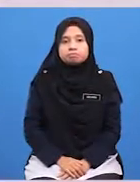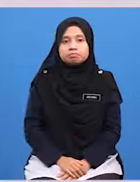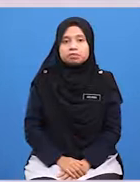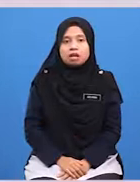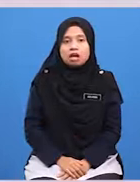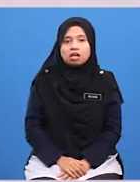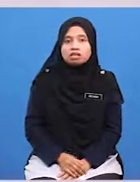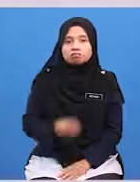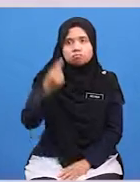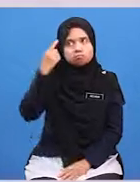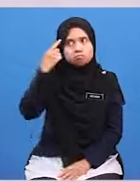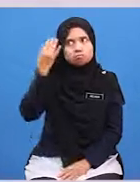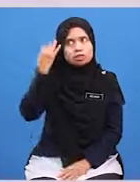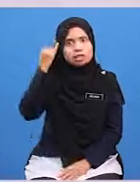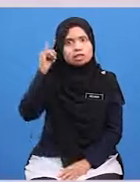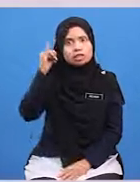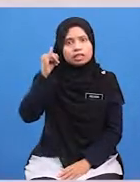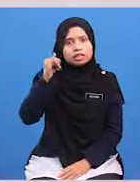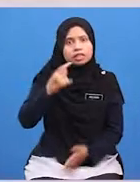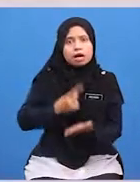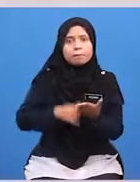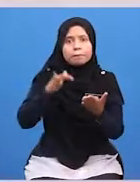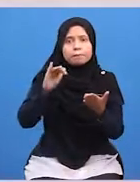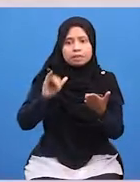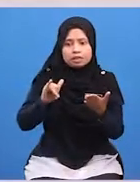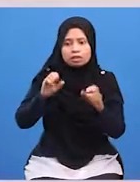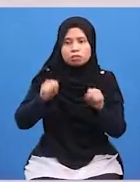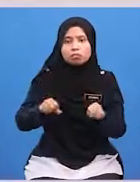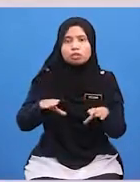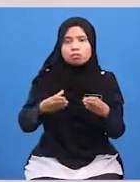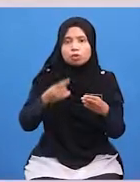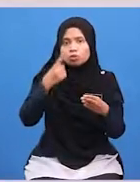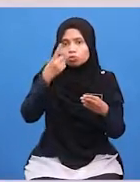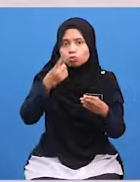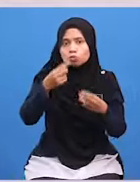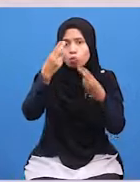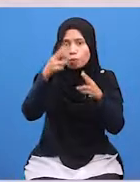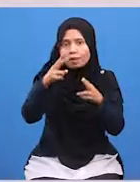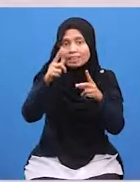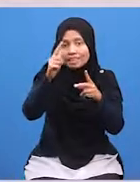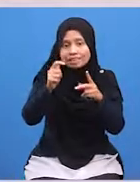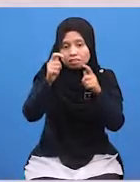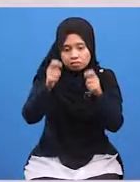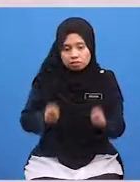mencadangkan tindakan terbaik untuk menghormati tetamu